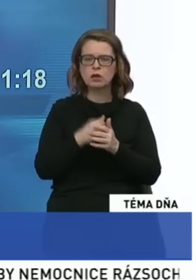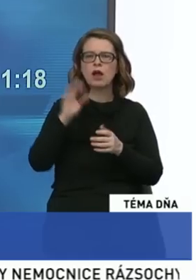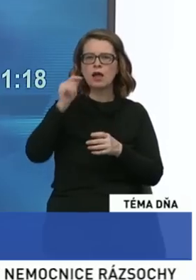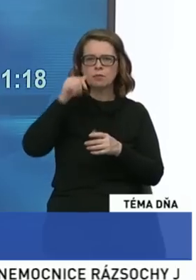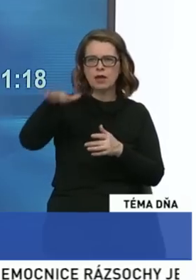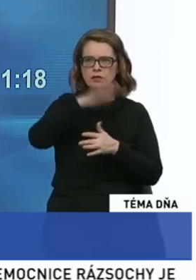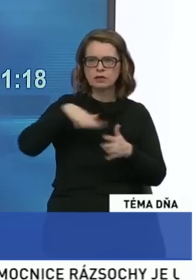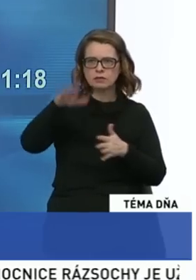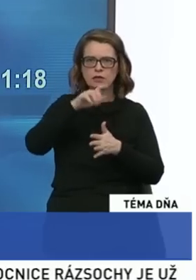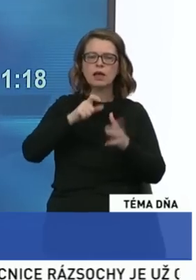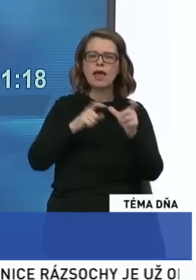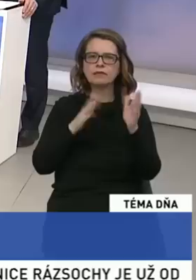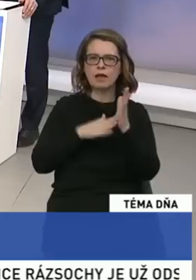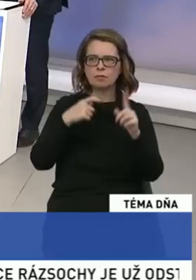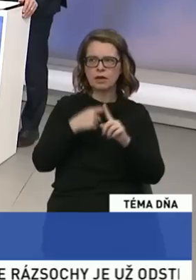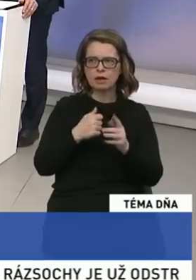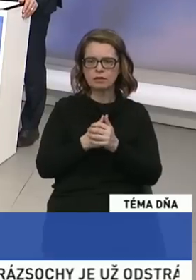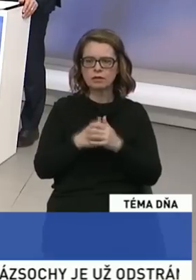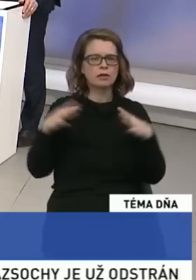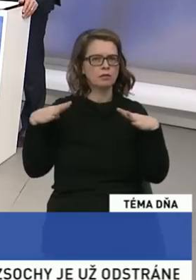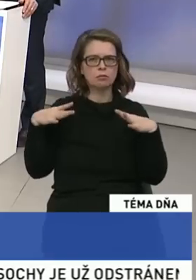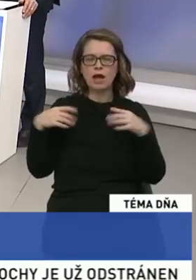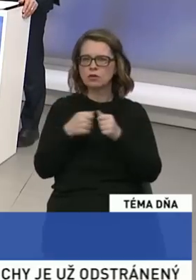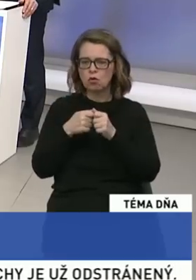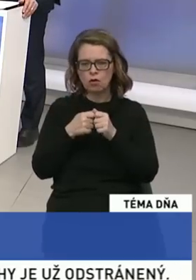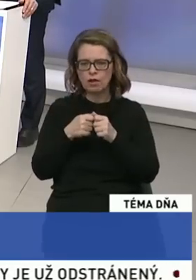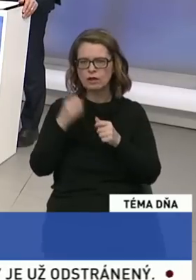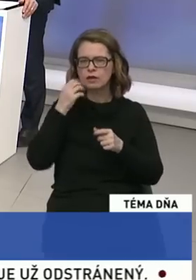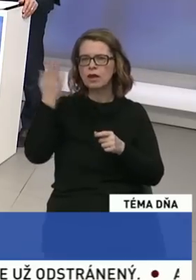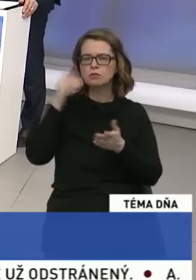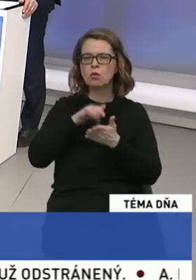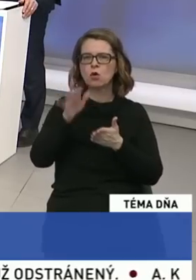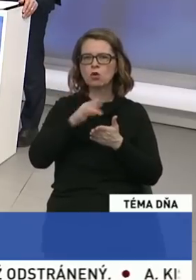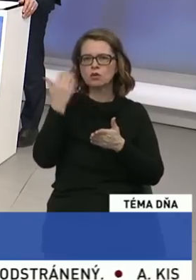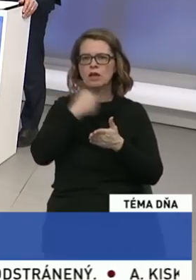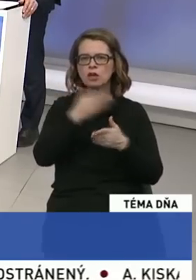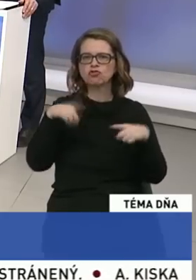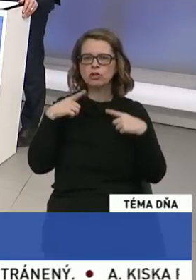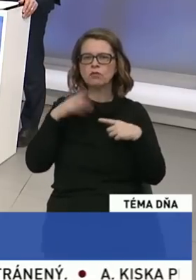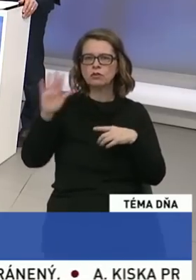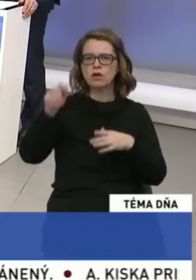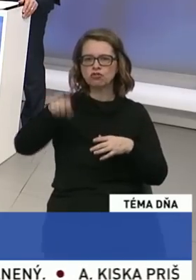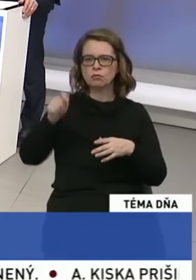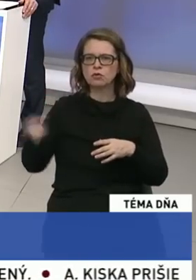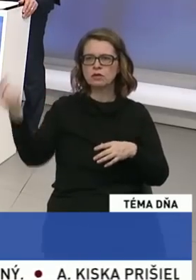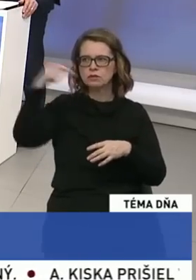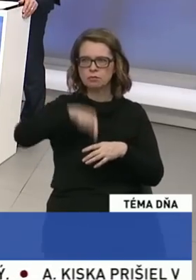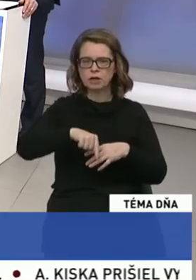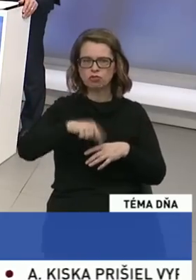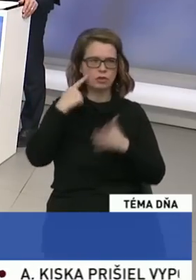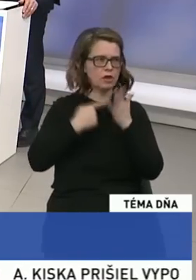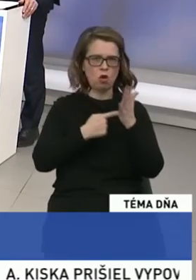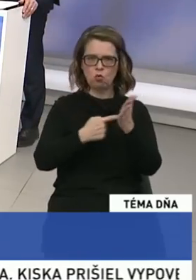strán. SMK? SMK. Pán kolega, keď bol pochod za život, niektorí vaši poslanci sa prišli odpromovať